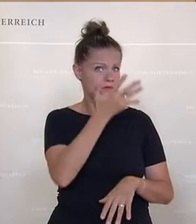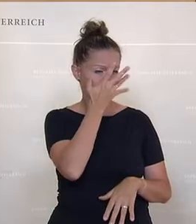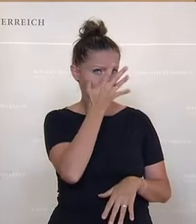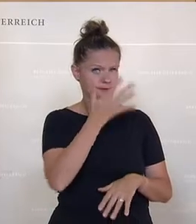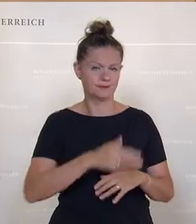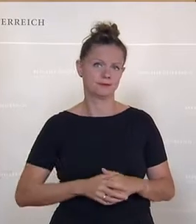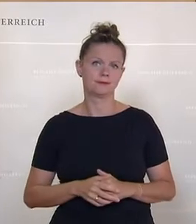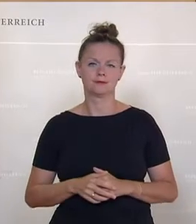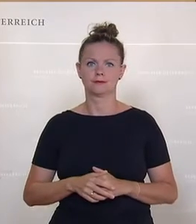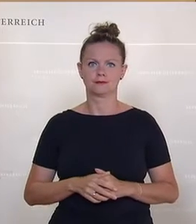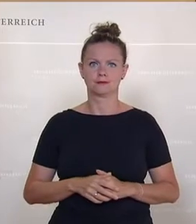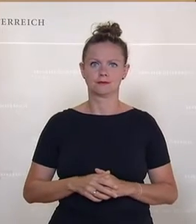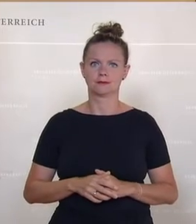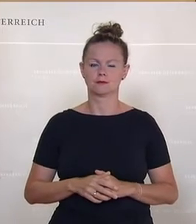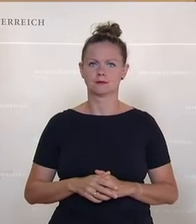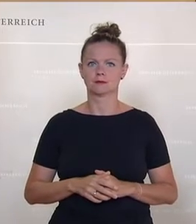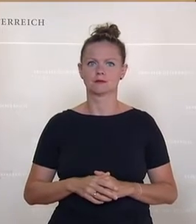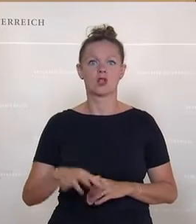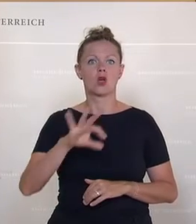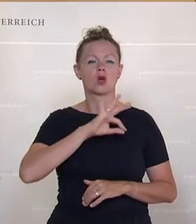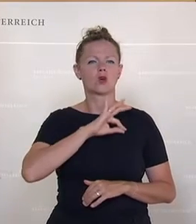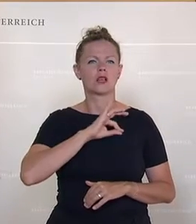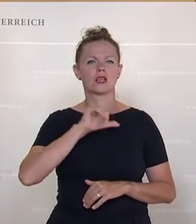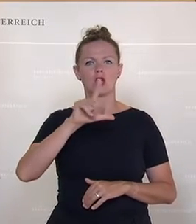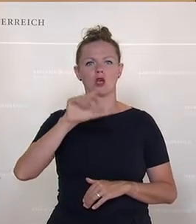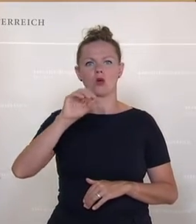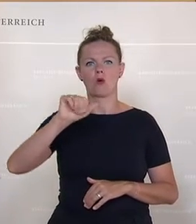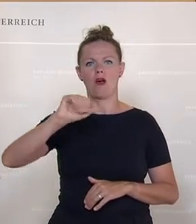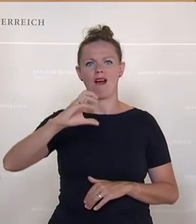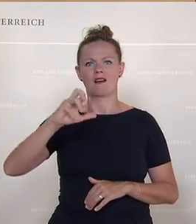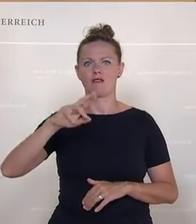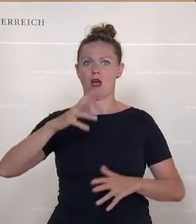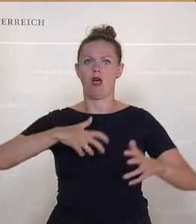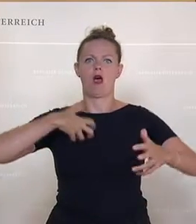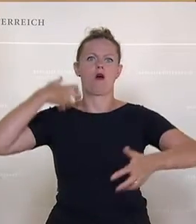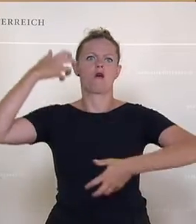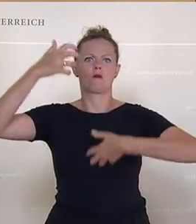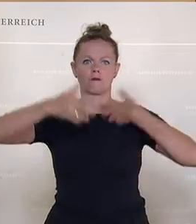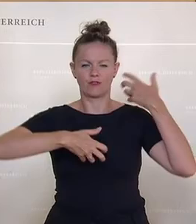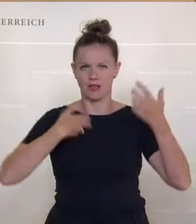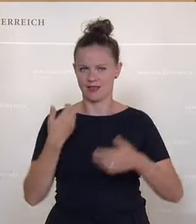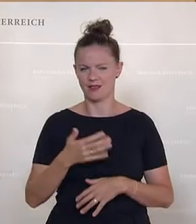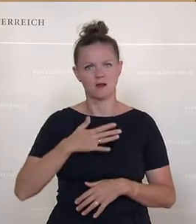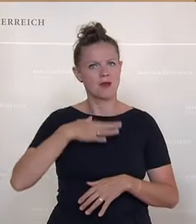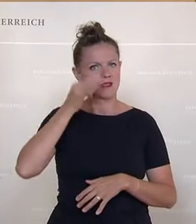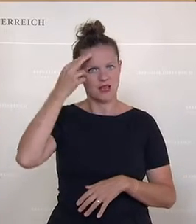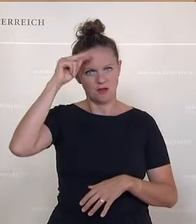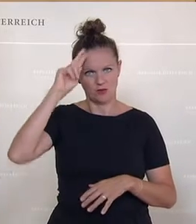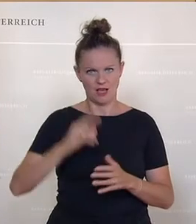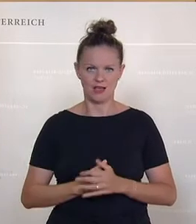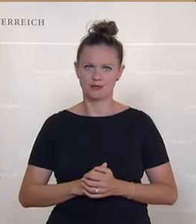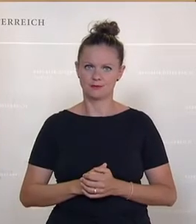Und weil sich der Kollege Lohacker schon wieder so echauffiert, meine Damen und Herren, das Thema